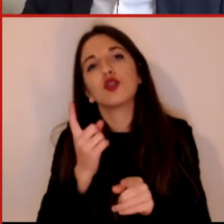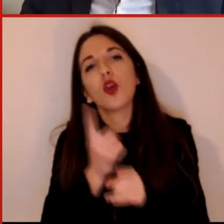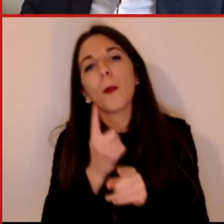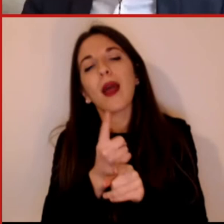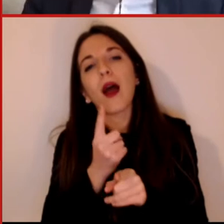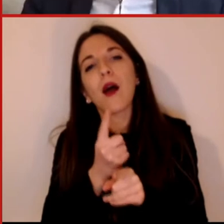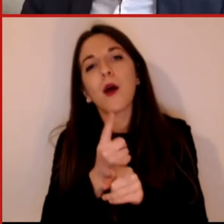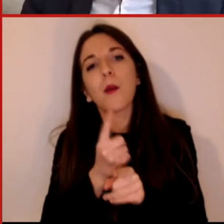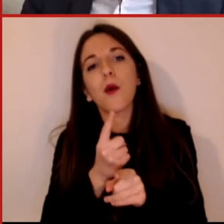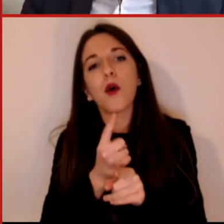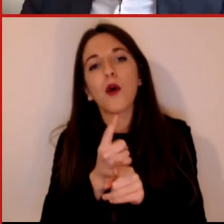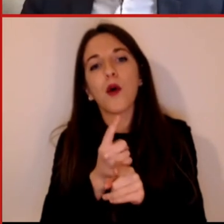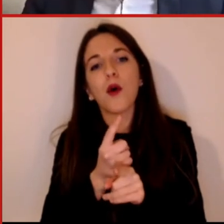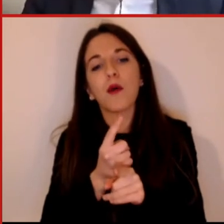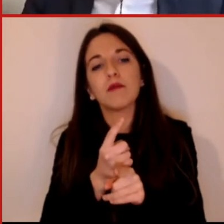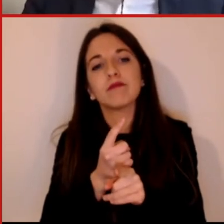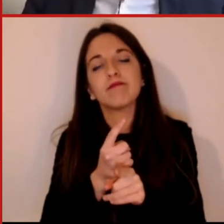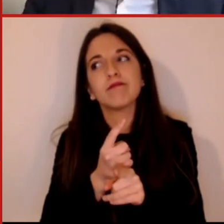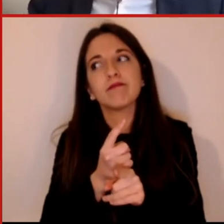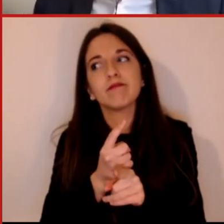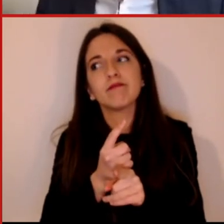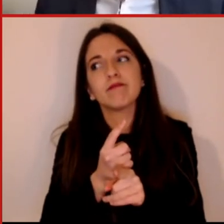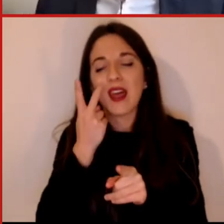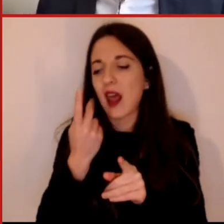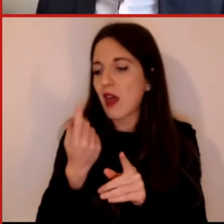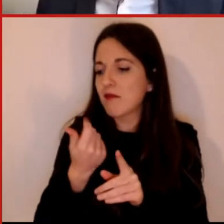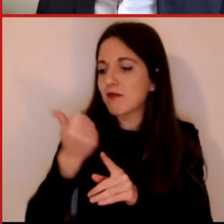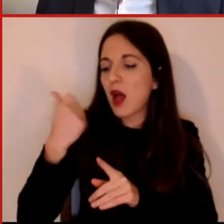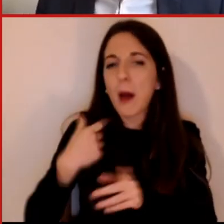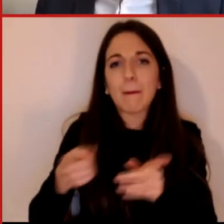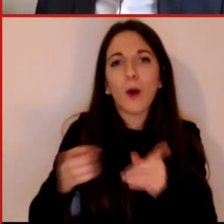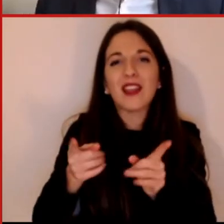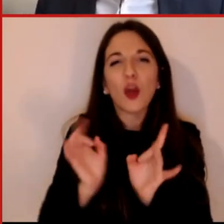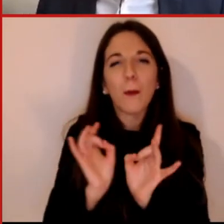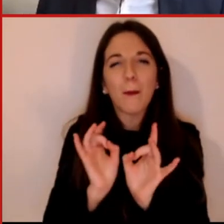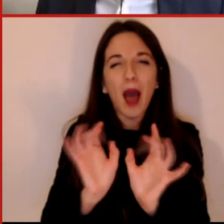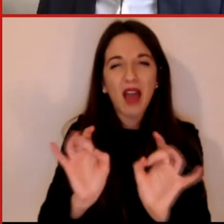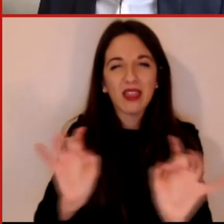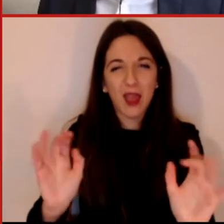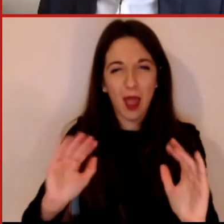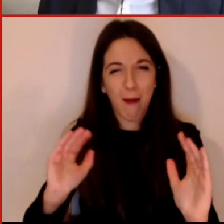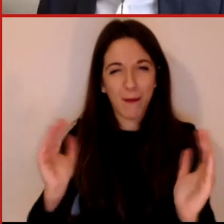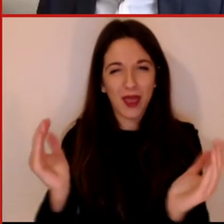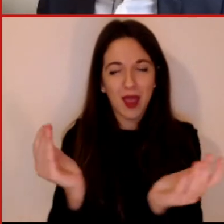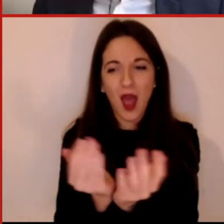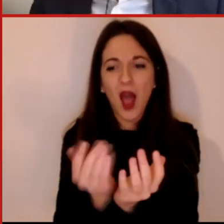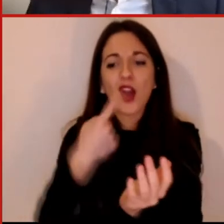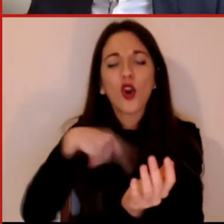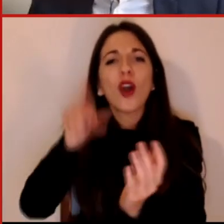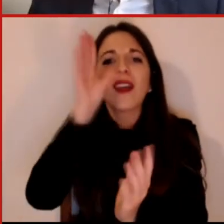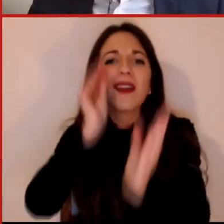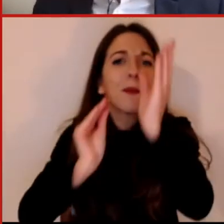nelle lezioni di questa pandemia, che cosa abbiamo imparato? Intanto i dati dove entrano, dove sono fondamentali? Sono